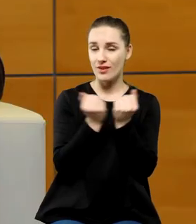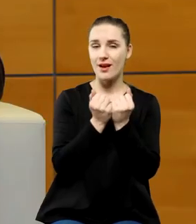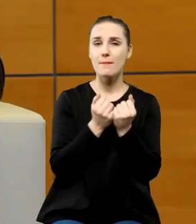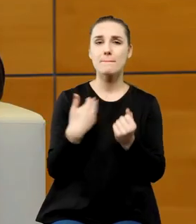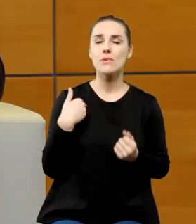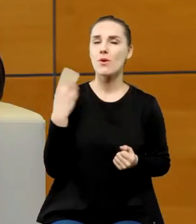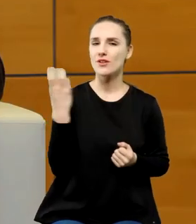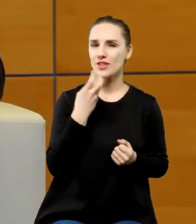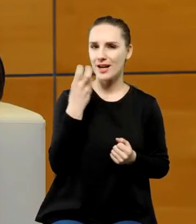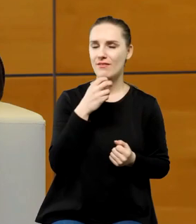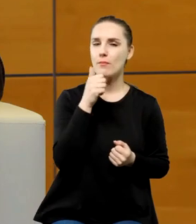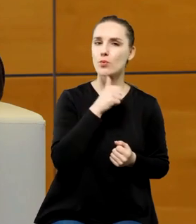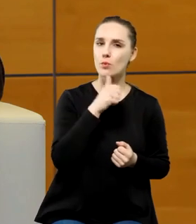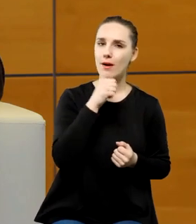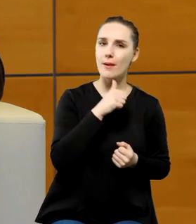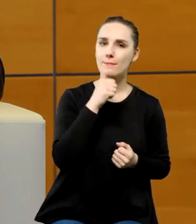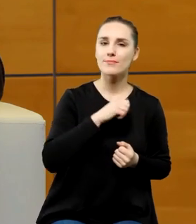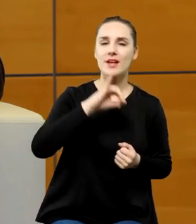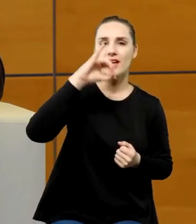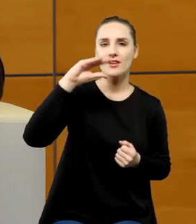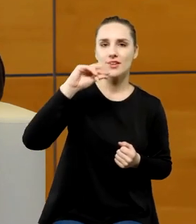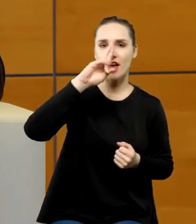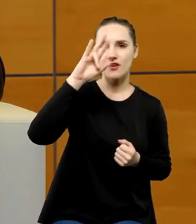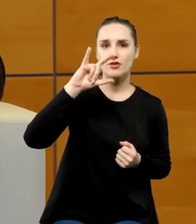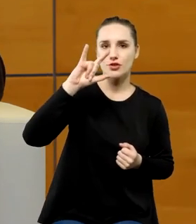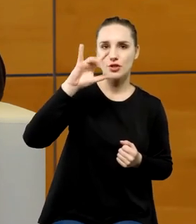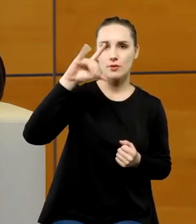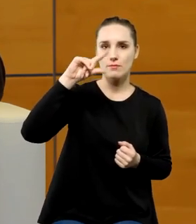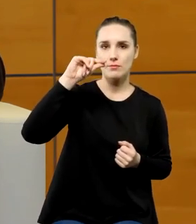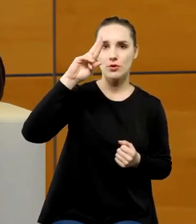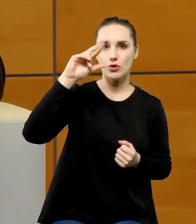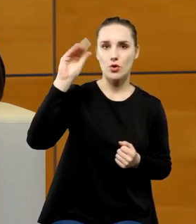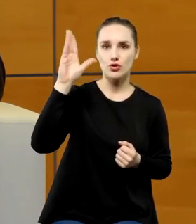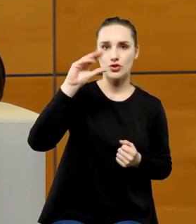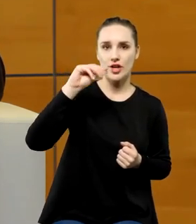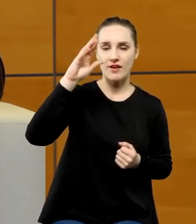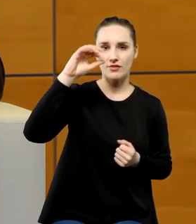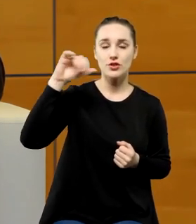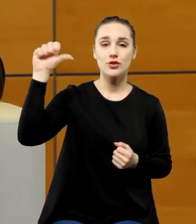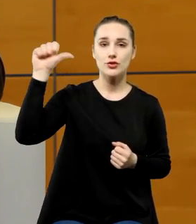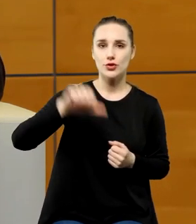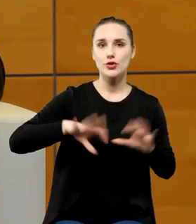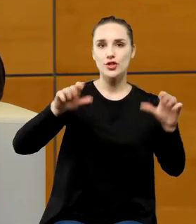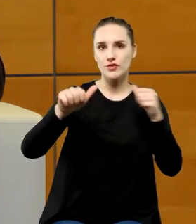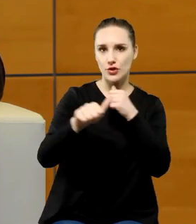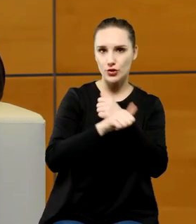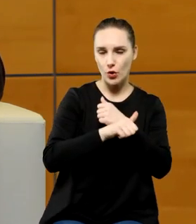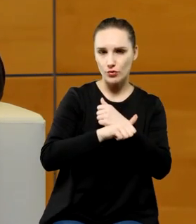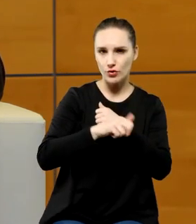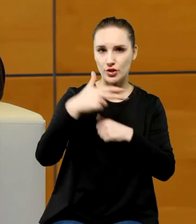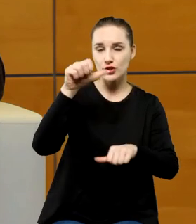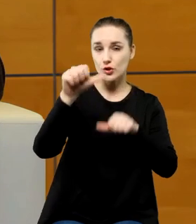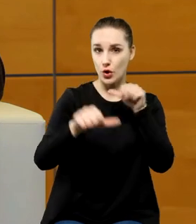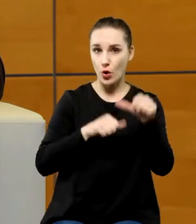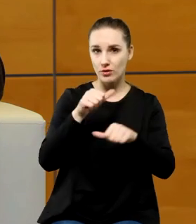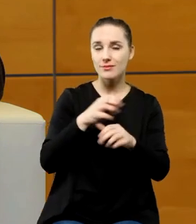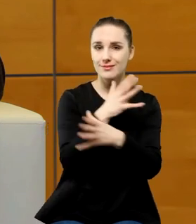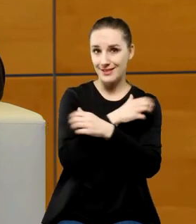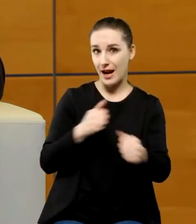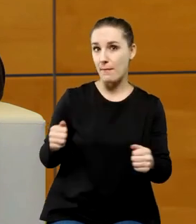Jerzego Broszkiewicza z 1960 roku drama do Koperniku który